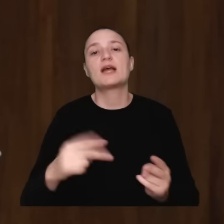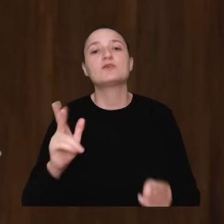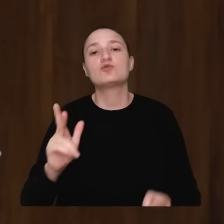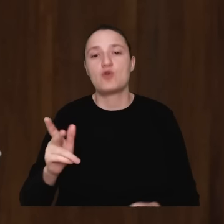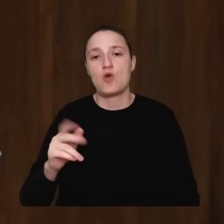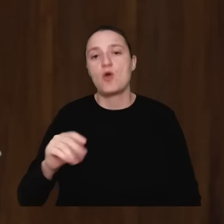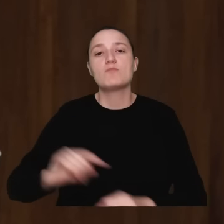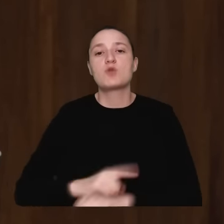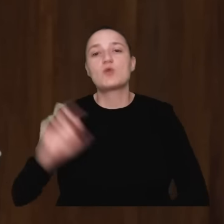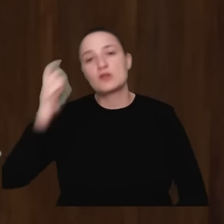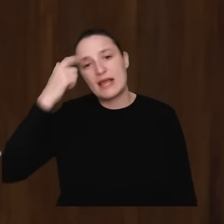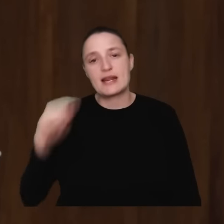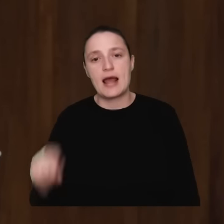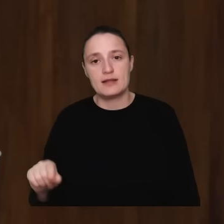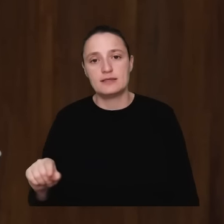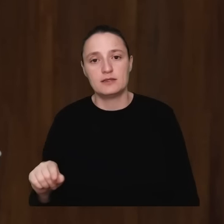generalnego,